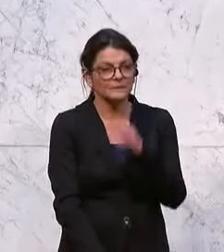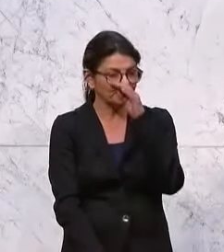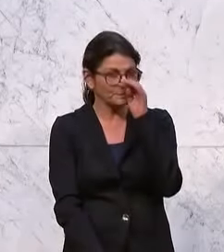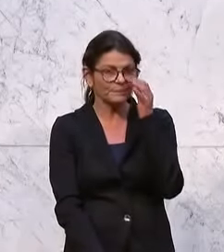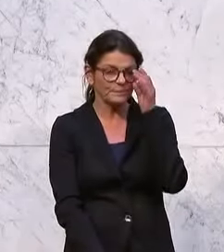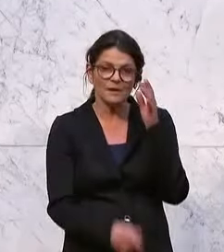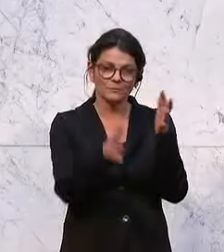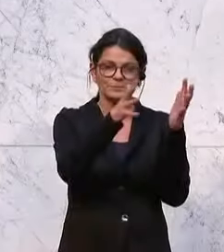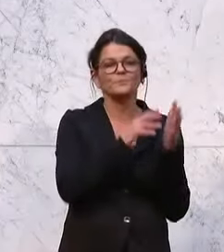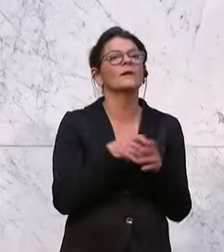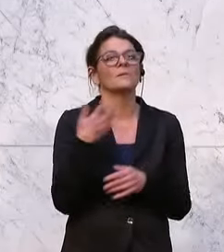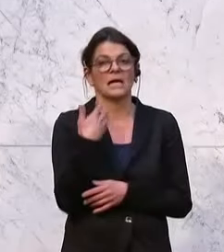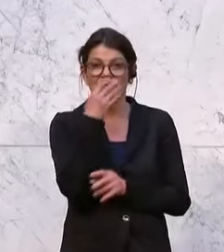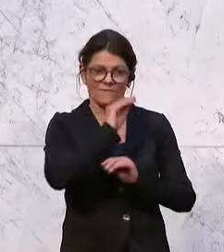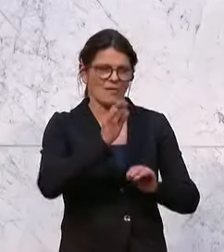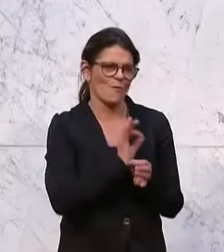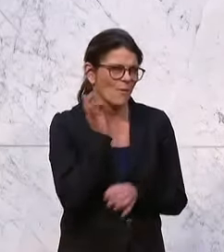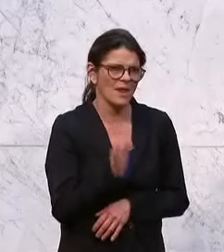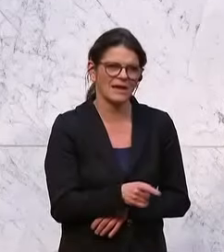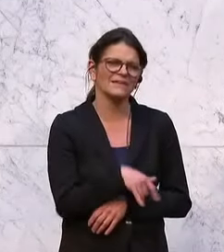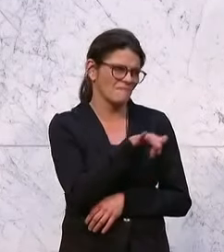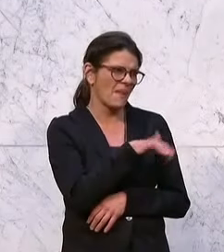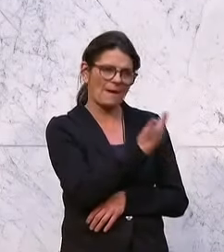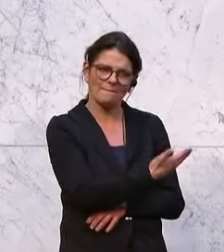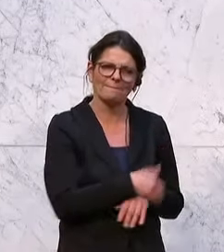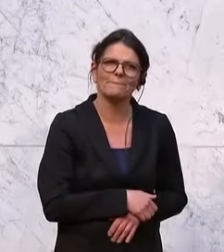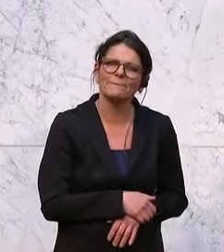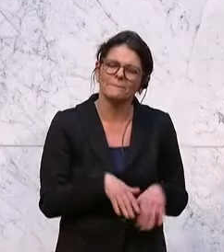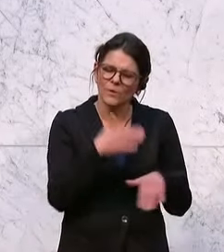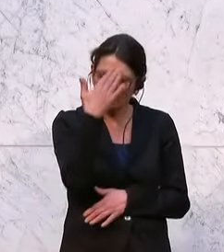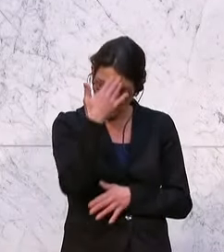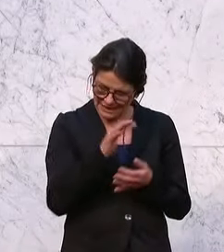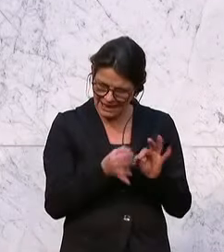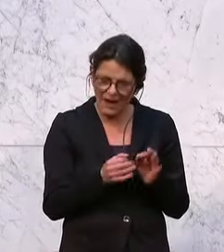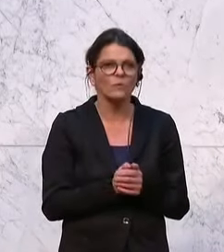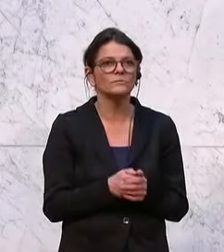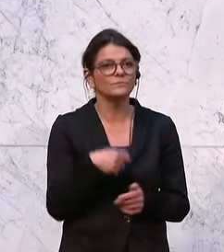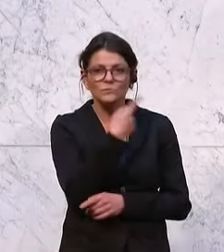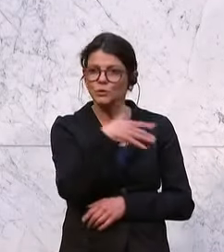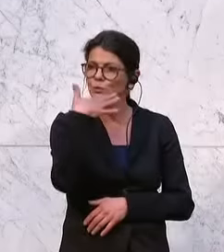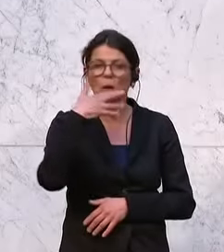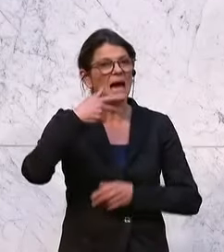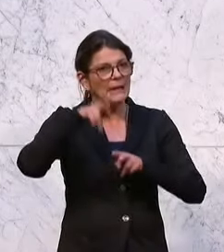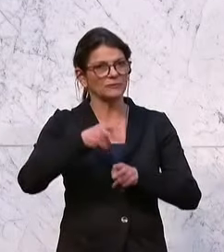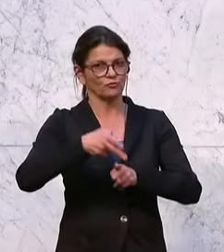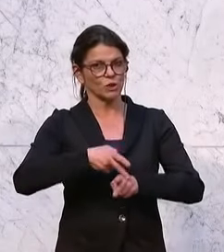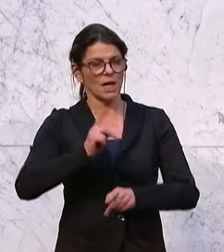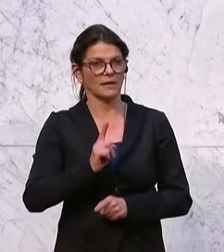Und meine sehr verehrte Kollegin Gilderim, Sie wissen ganz genau, Sie haben von Rechtsstaatlichkeit gesprochen.